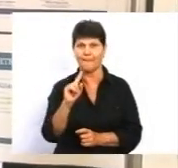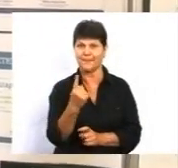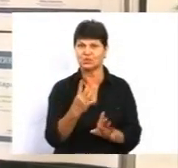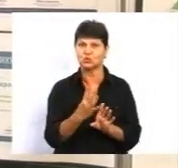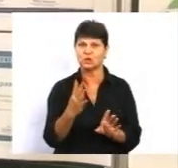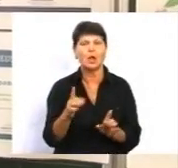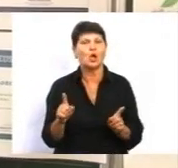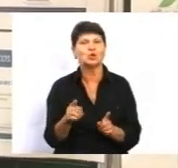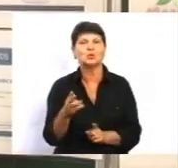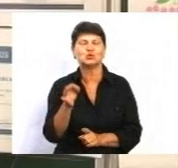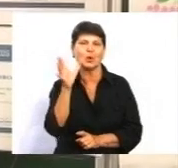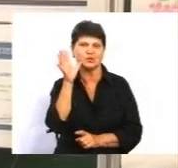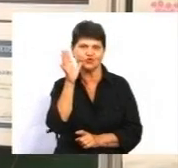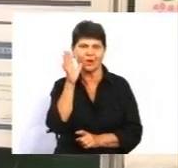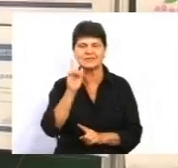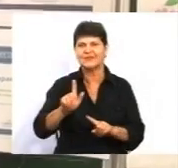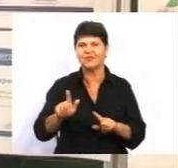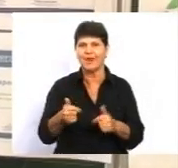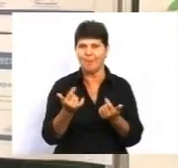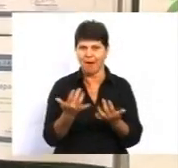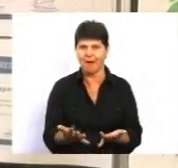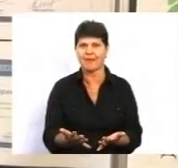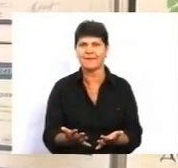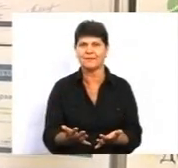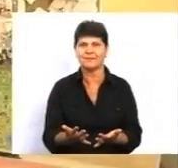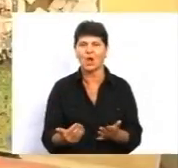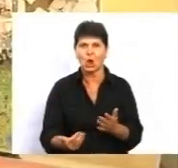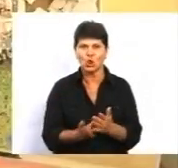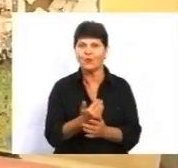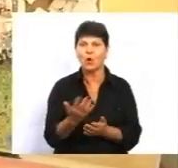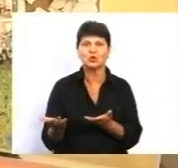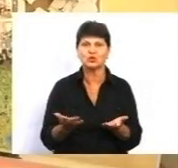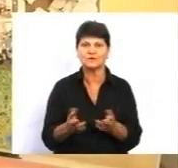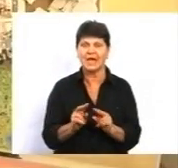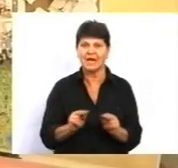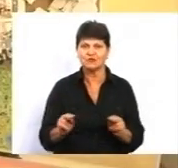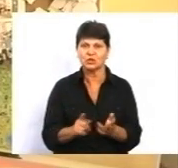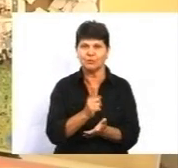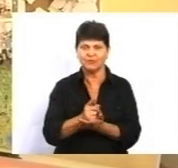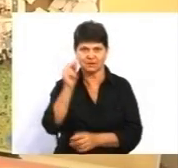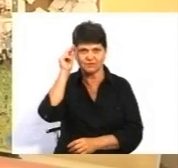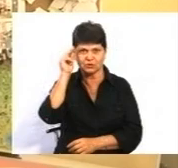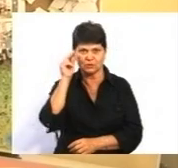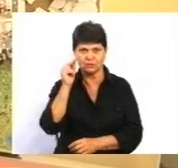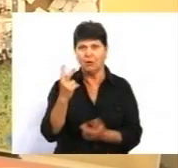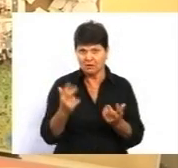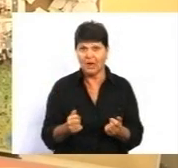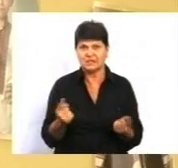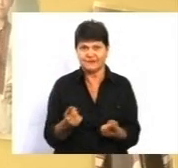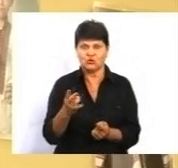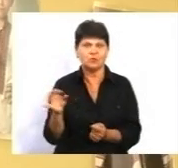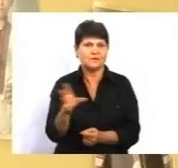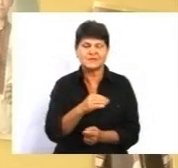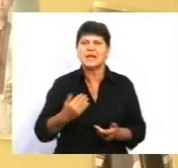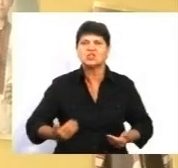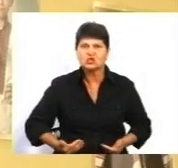тому що час вимагає нового чогось. Вчитель має вчитися? Вчитися, звичайно, все життя вчитель має